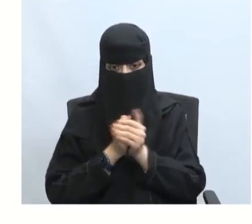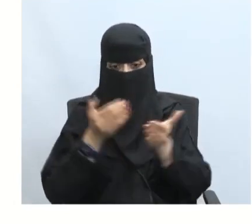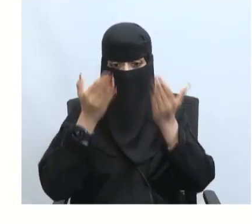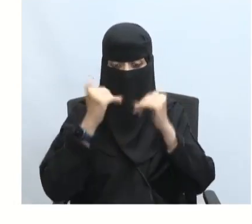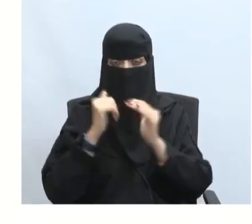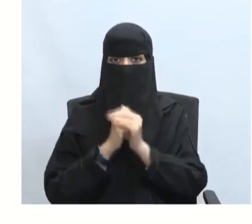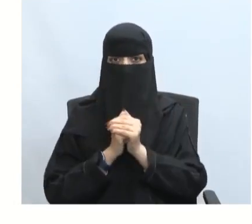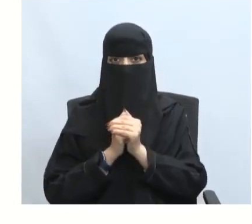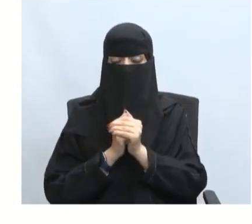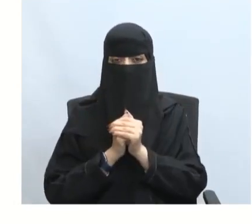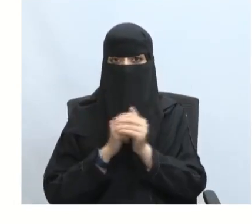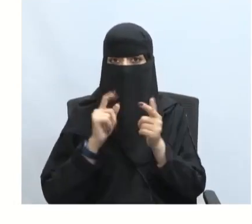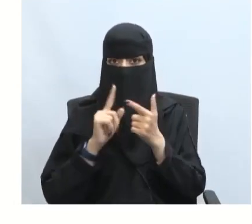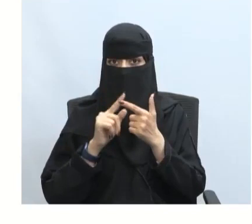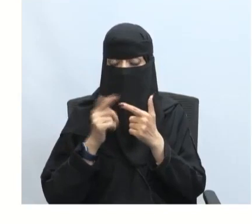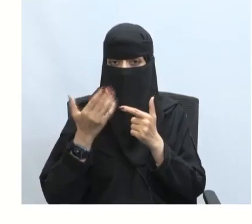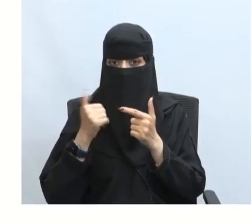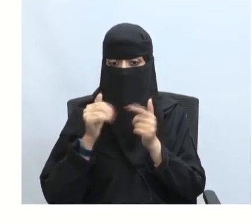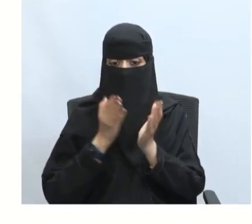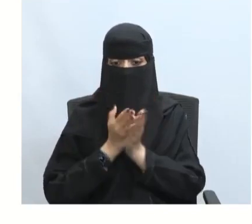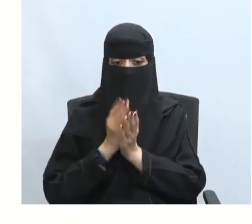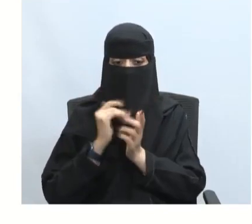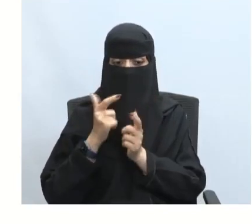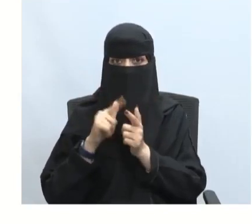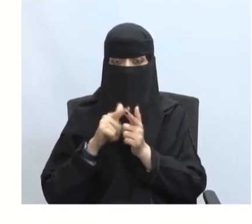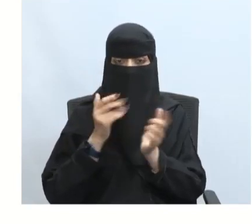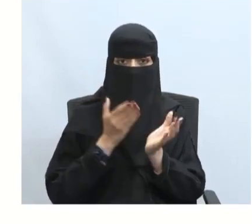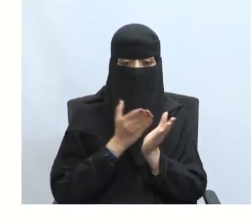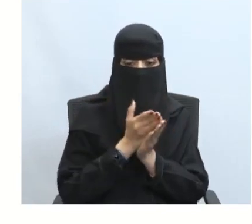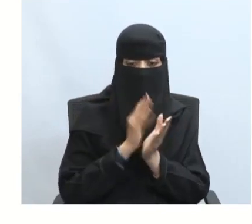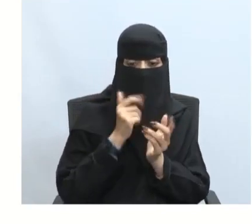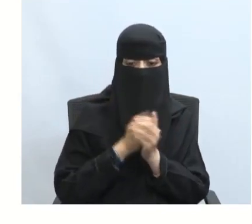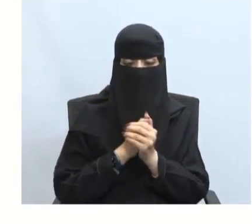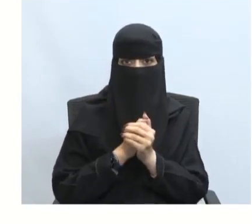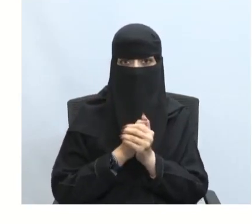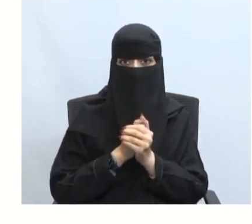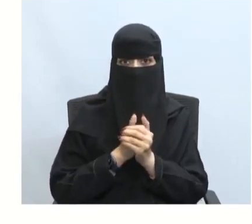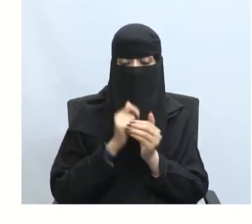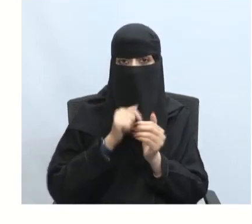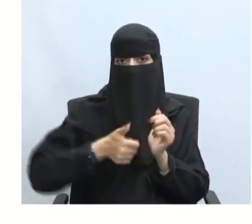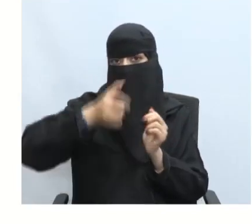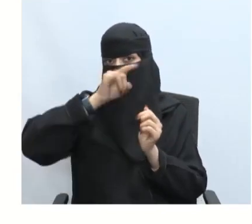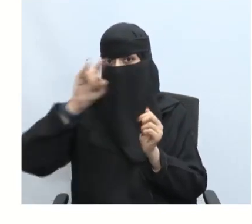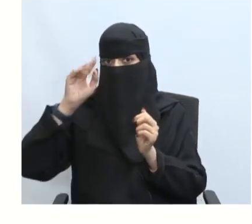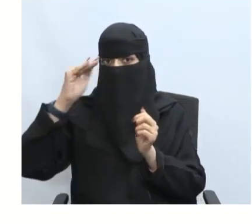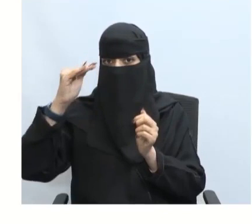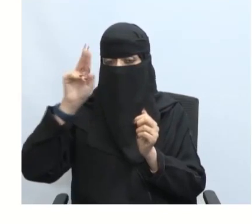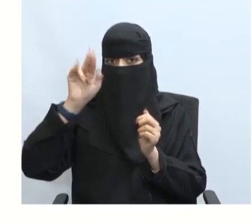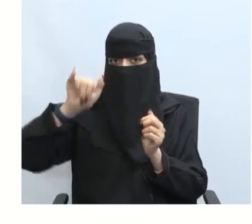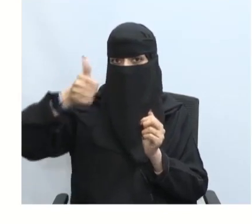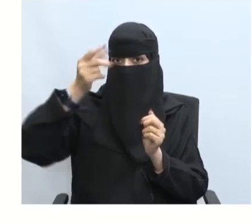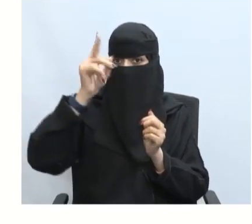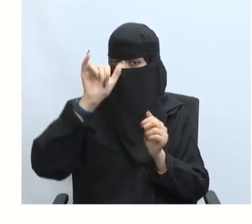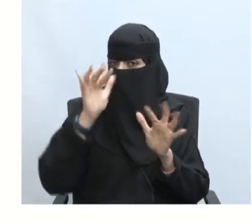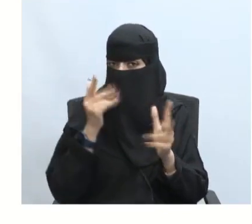من عناصر هذه الأزمة الطريقة الثانية طريقة الاحتياطي ما هي هذه الطريقة؟